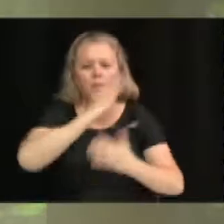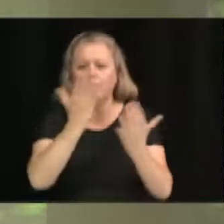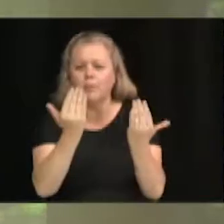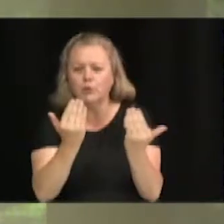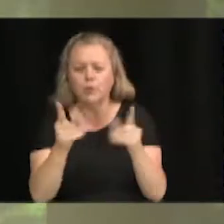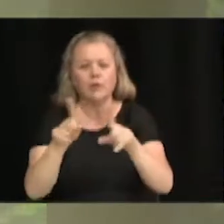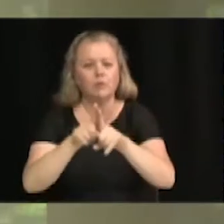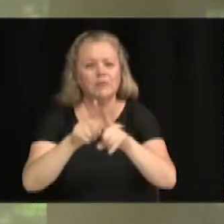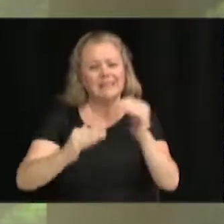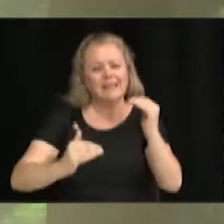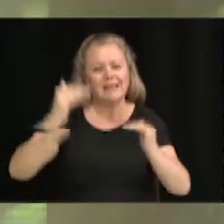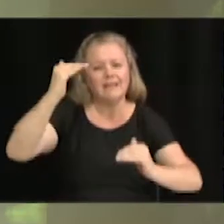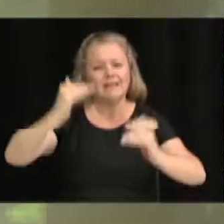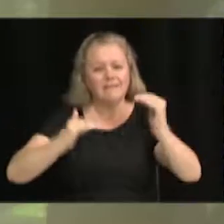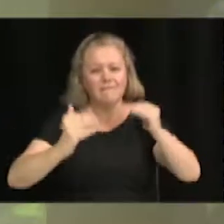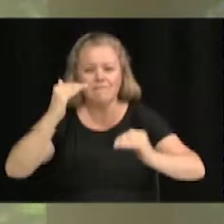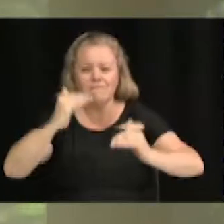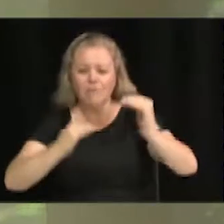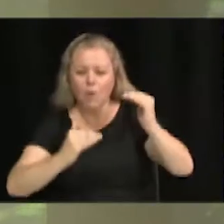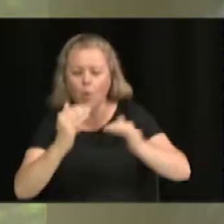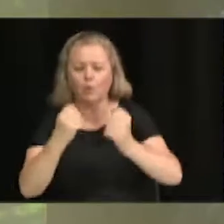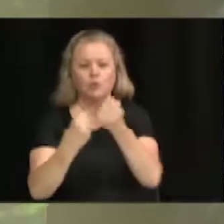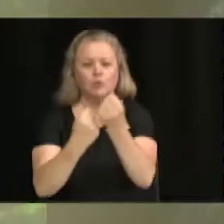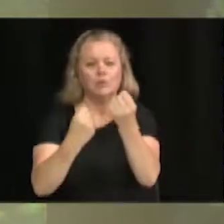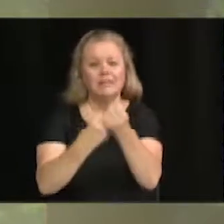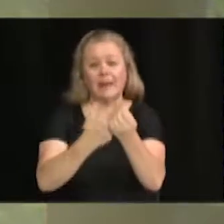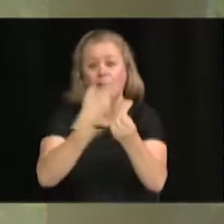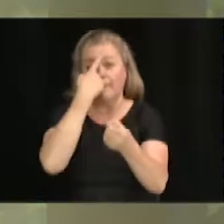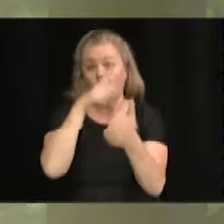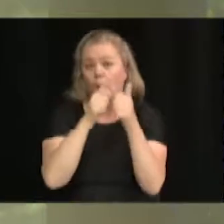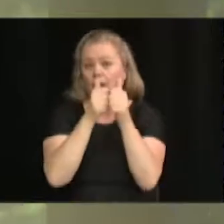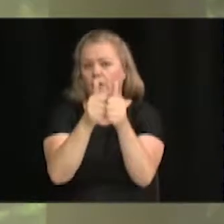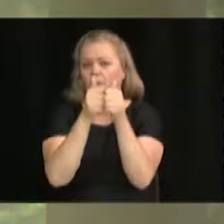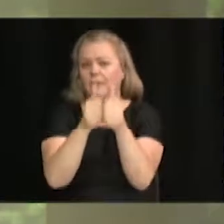'intégration d'enfants à besoins particuliers dans les camps de jour.